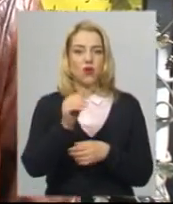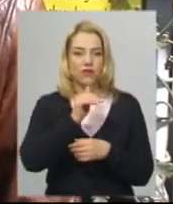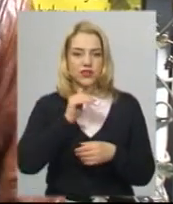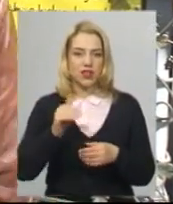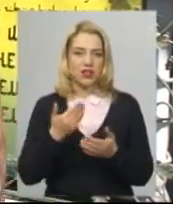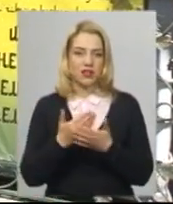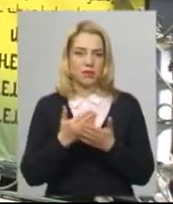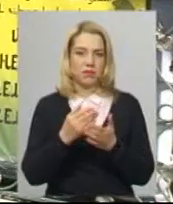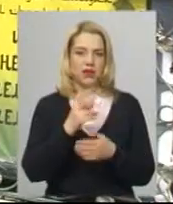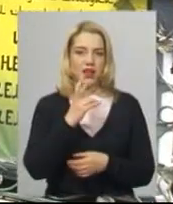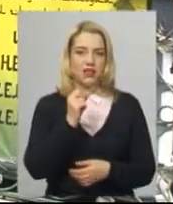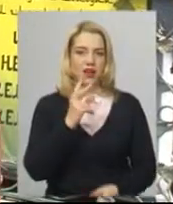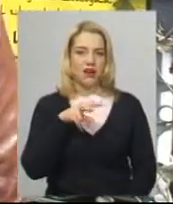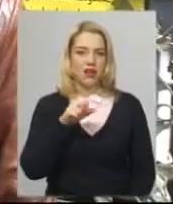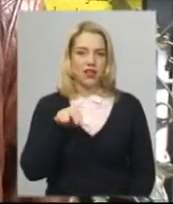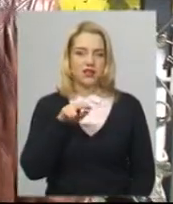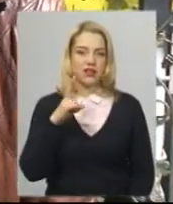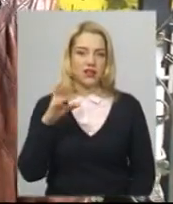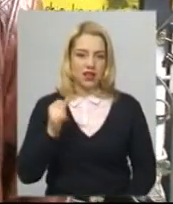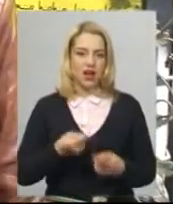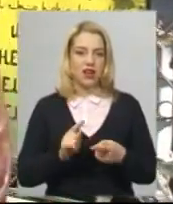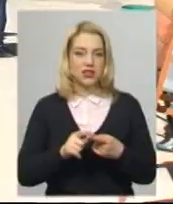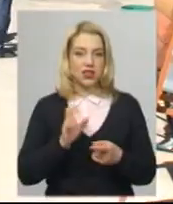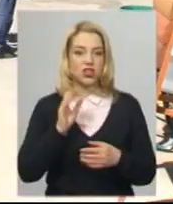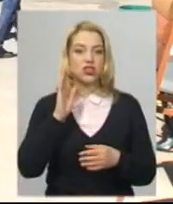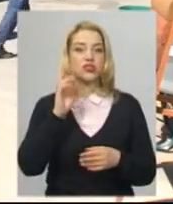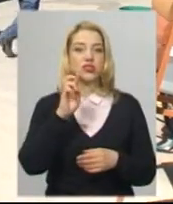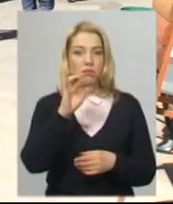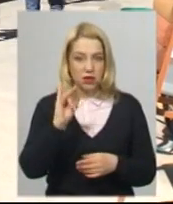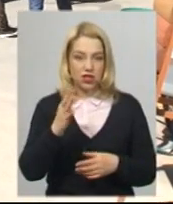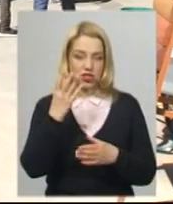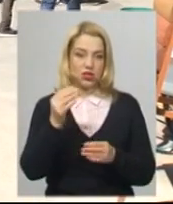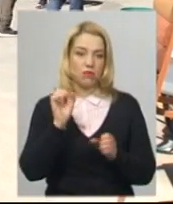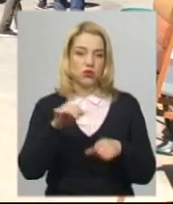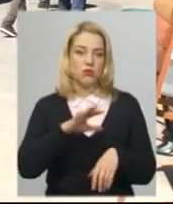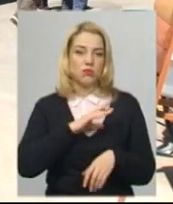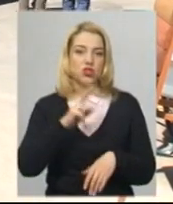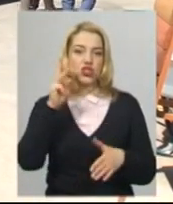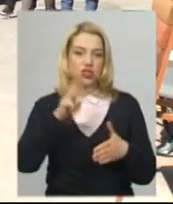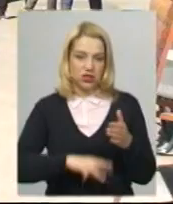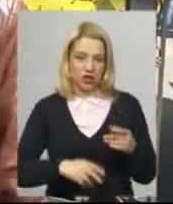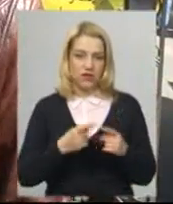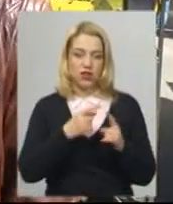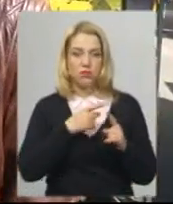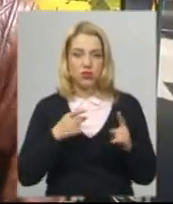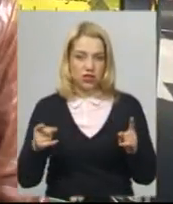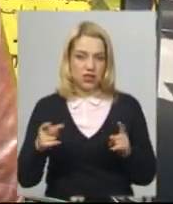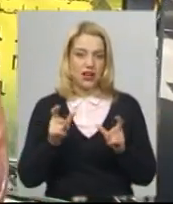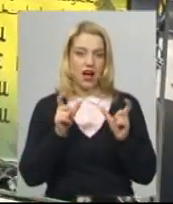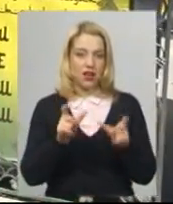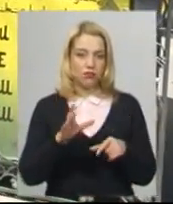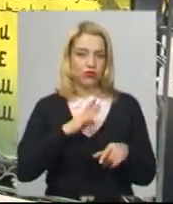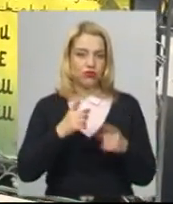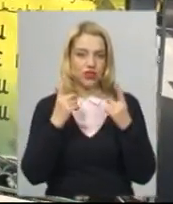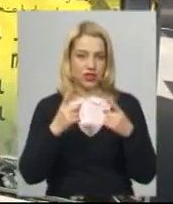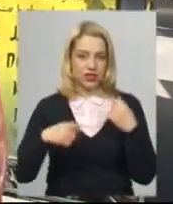накладні. І це б впослідстві могло б потягнути штраф. Під час карантину зазнали великих збитків, каже Дмитро Ржевський.